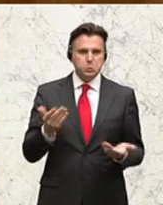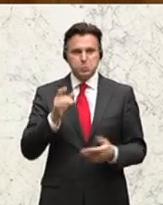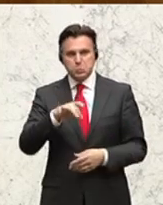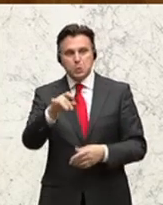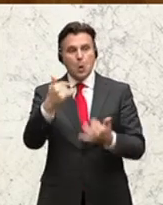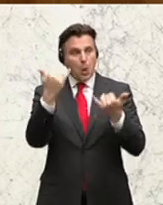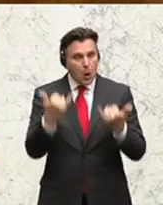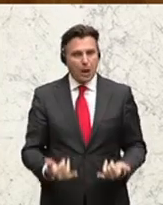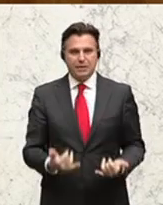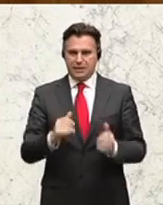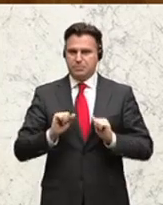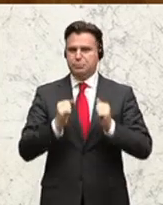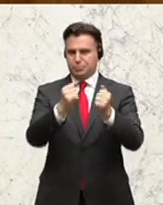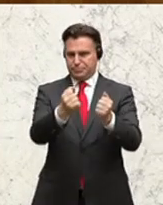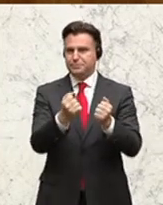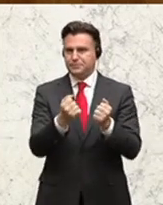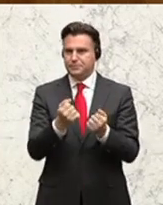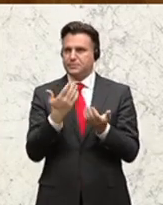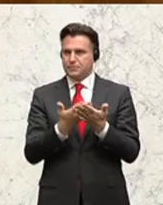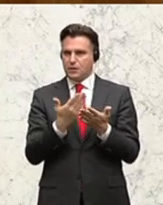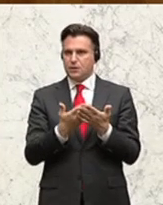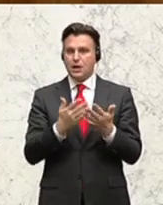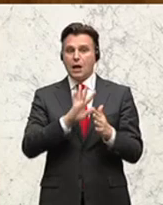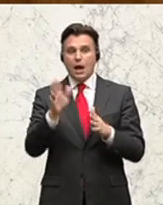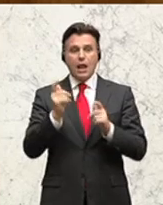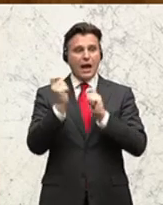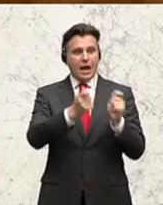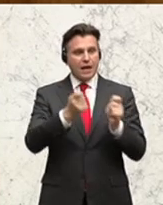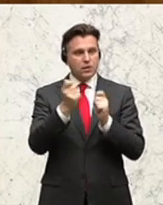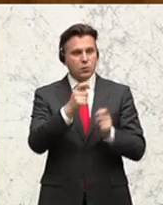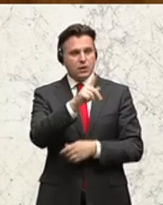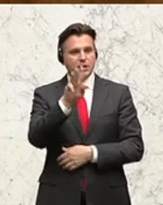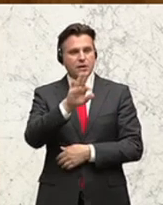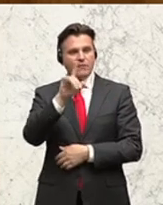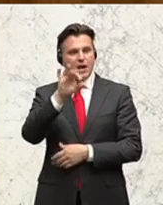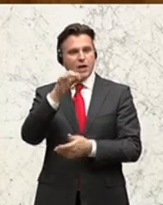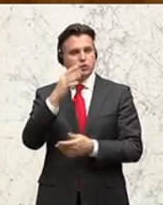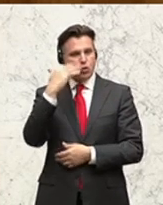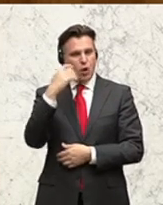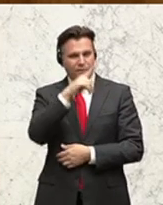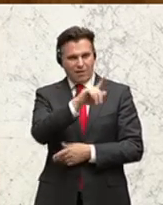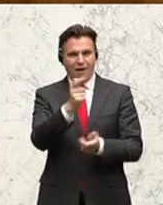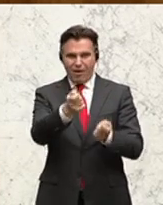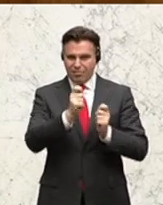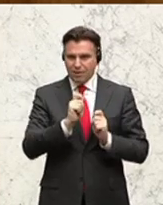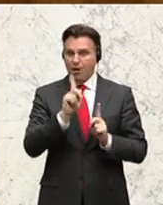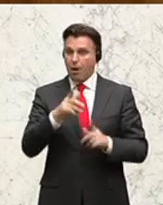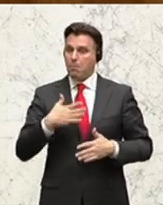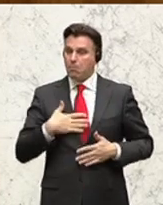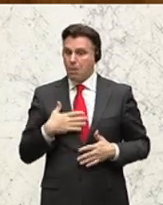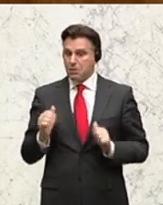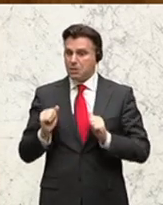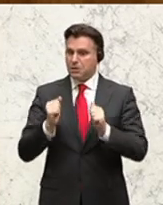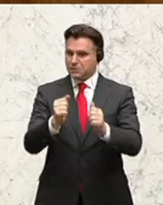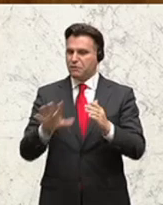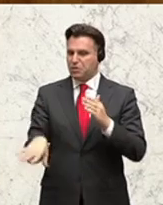wir diese Initiativen heute diskutieren können. Ich werde versuchen, auf alle Anträge der Kollegin Weigersdorfer einzugehen und möchte auch auf ein paar Initiativen von mir dann noch